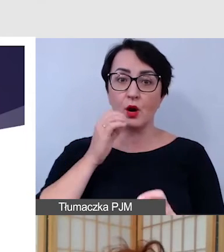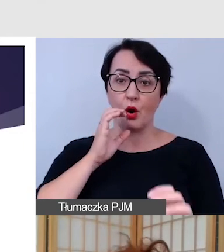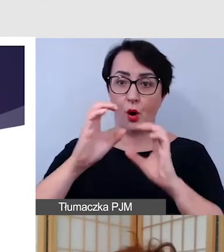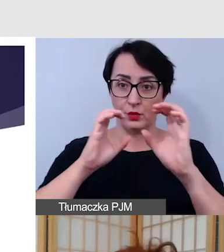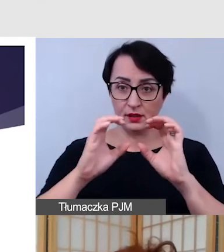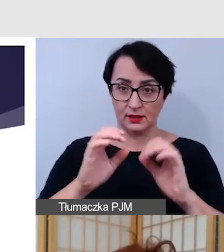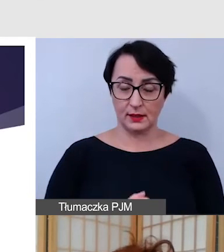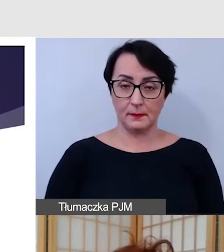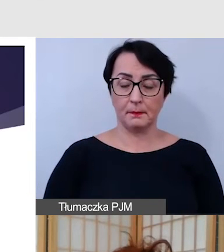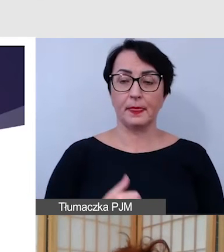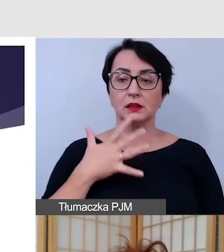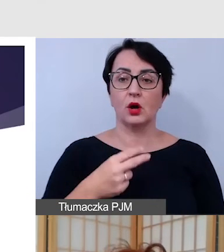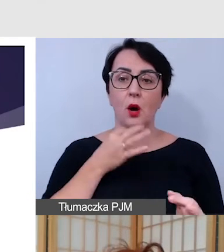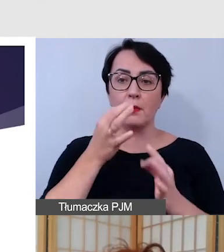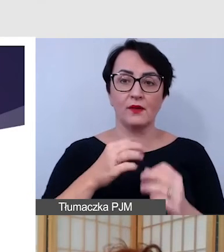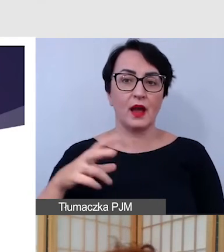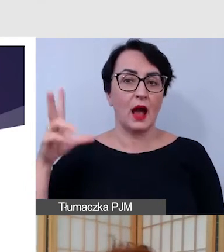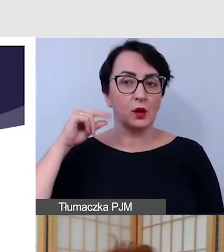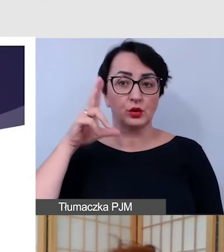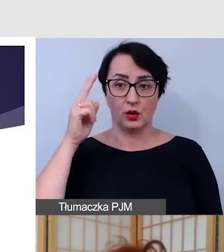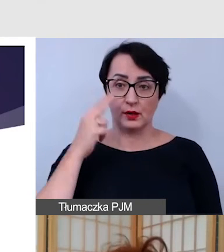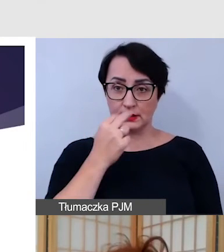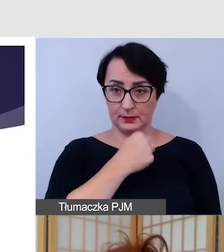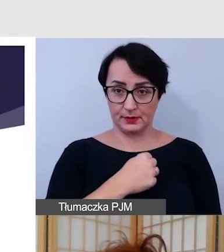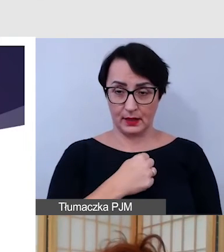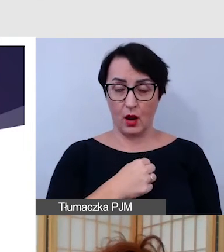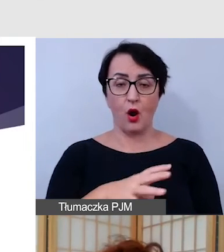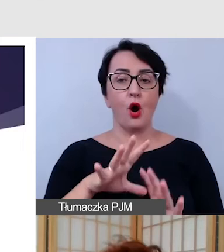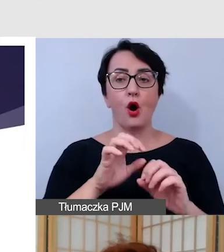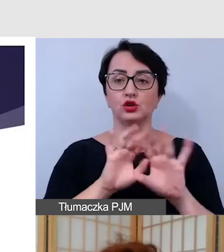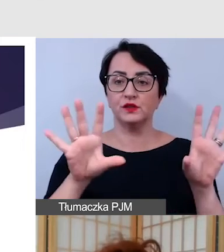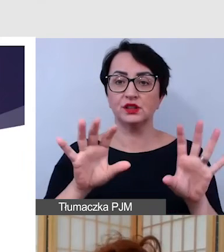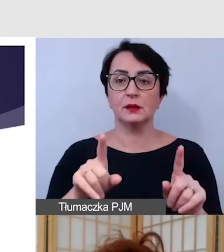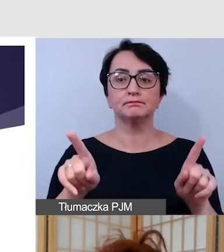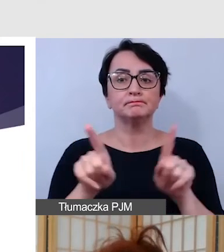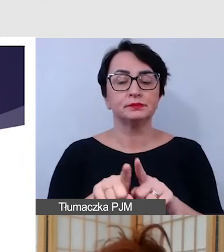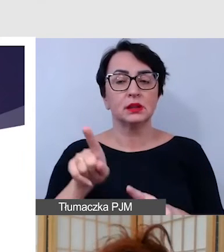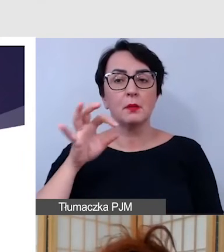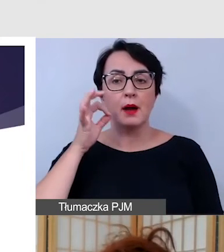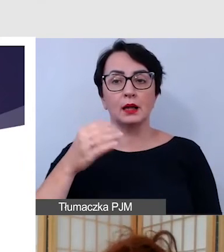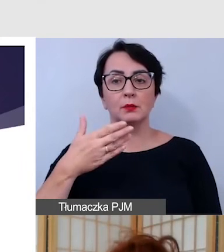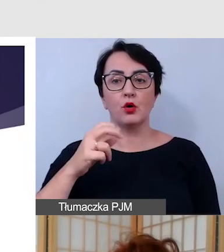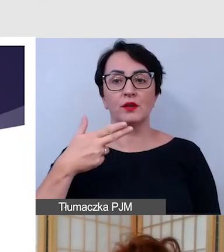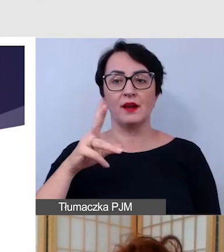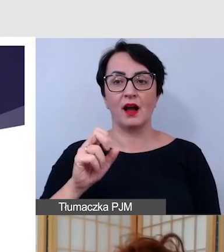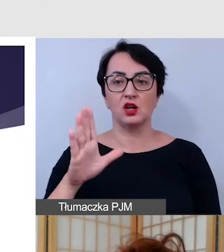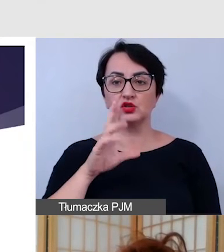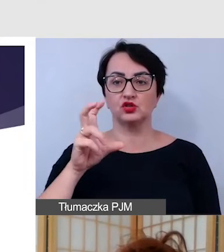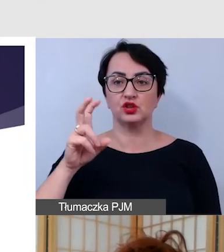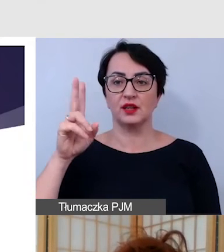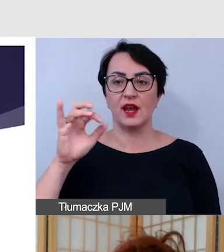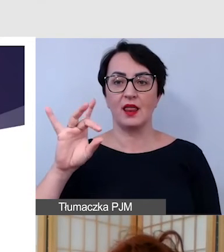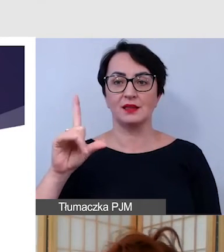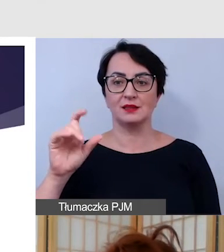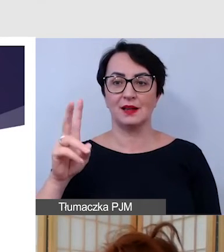chciałam powiedzieć o audiodeskrypcji. Oczywiście nie w takiej formie, jak wcześniej słyszeliśmy w wykonaniu pani Maniki Szczygielskiej, ale